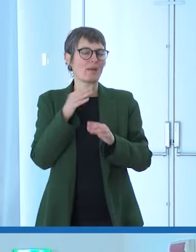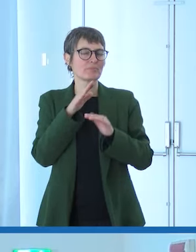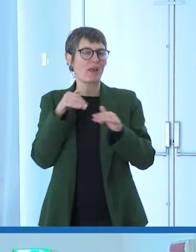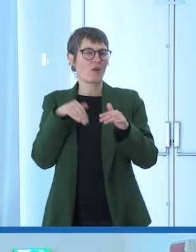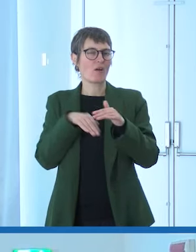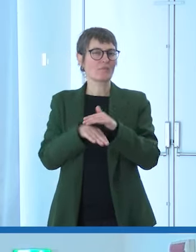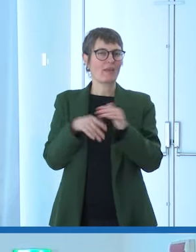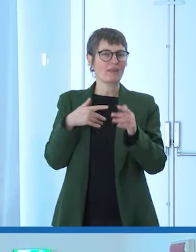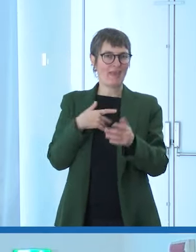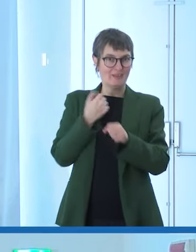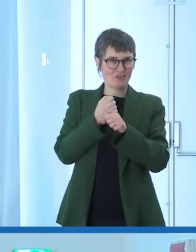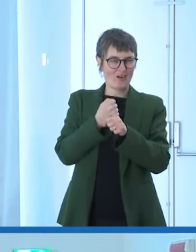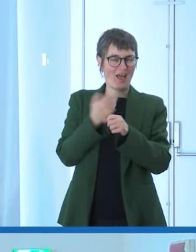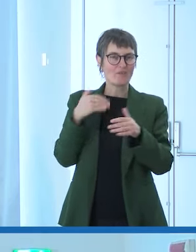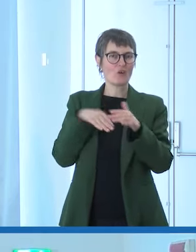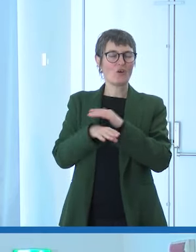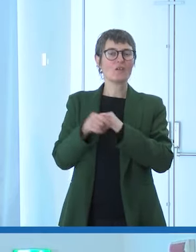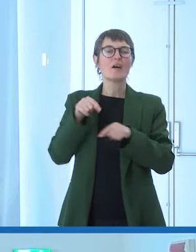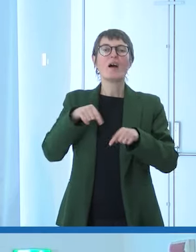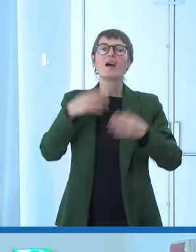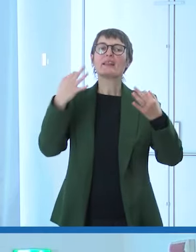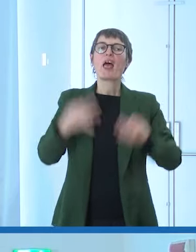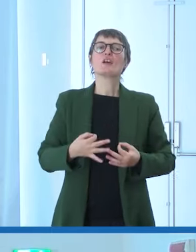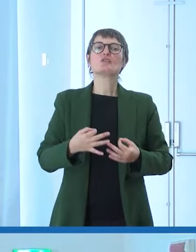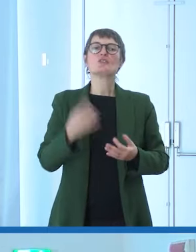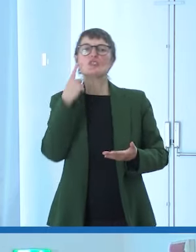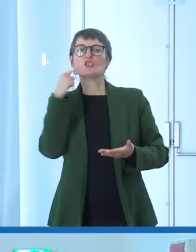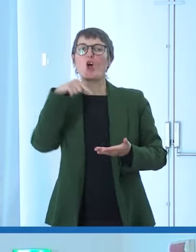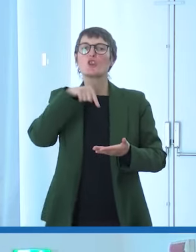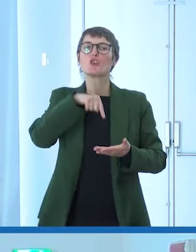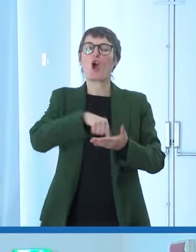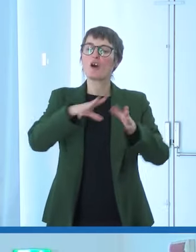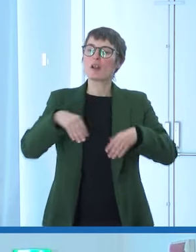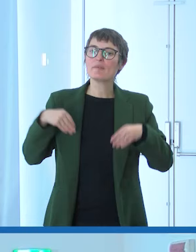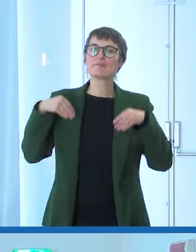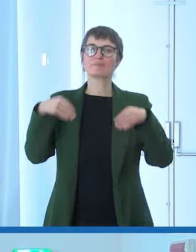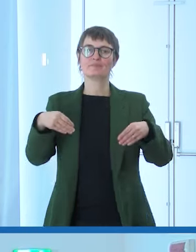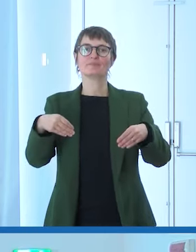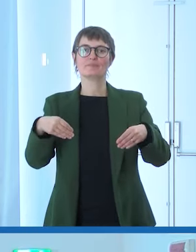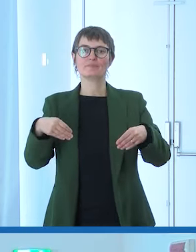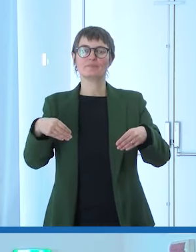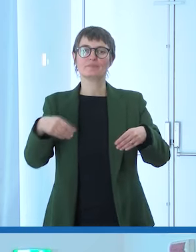tornare in prima linea come inviato proprio nel momento in cui